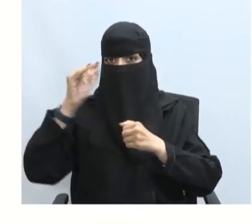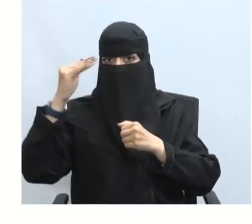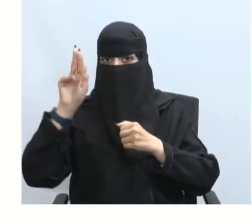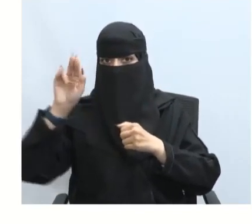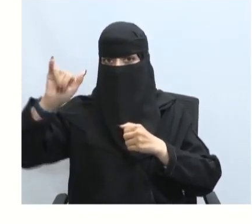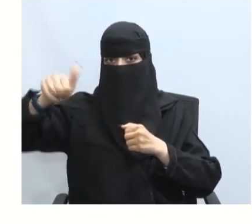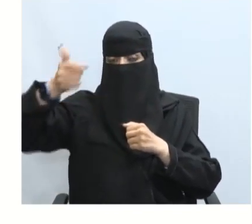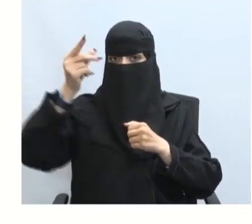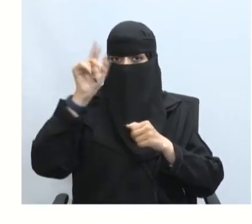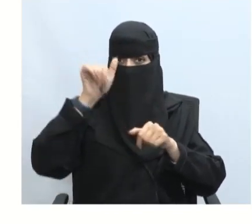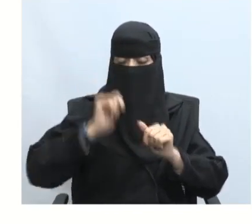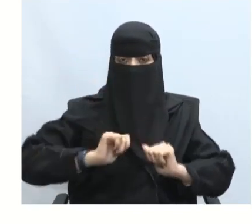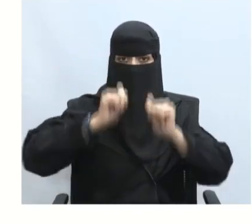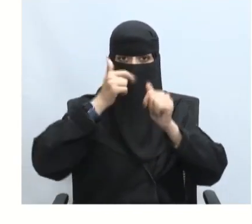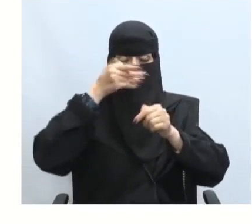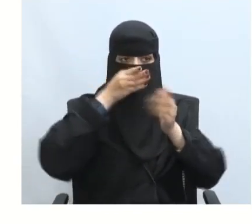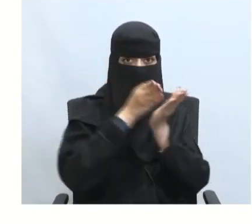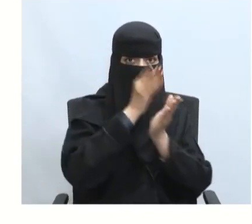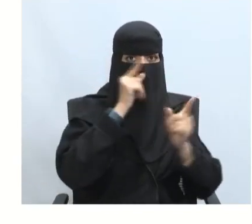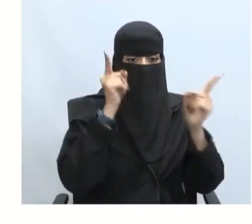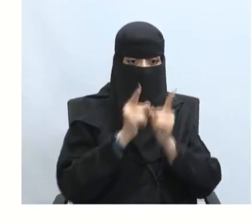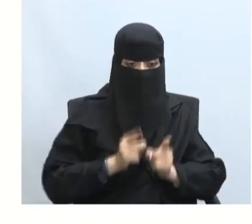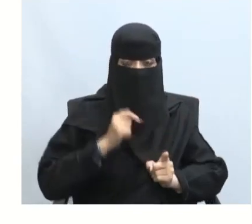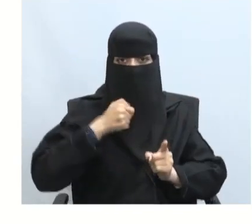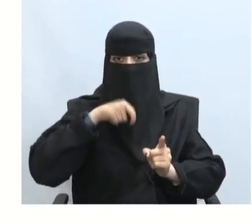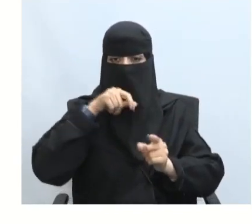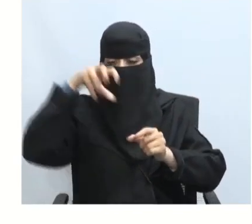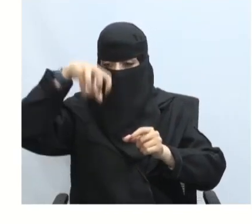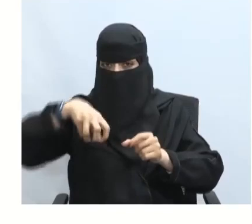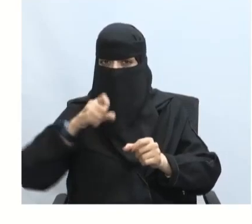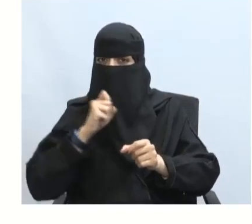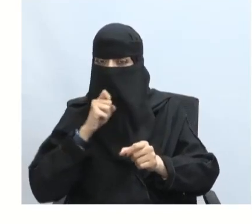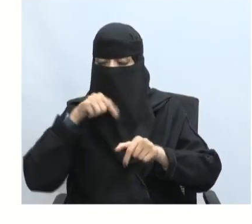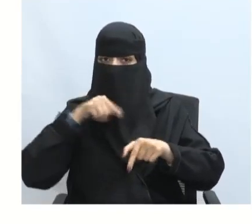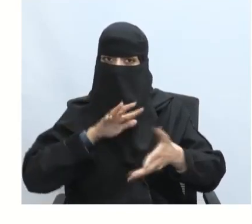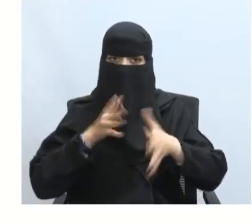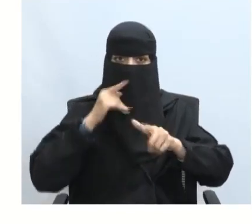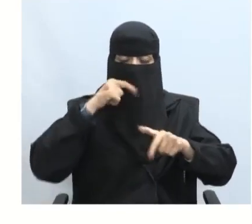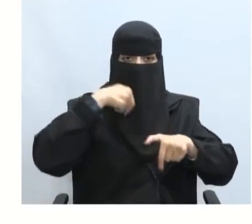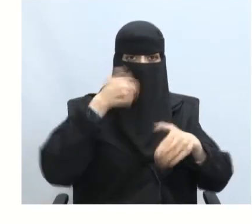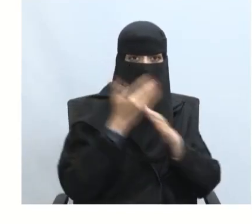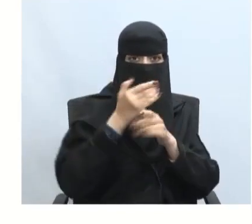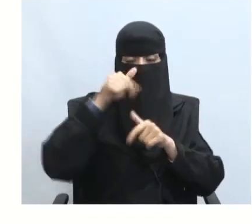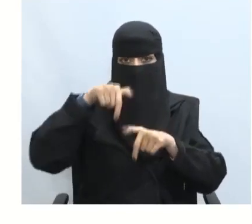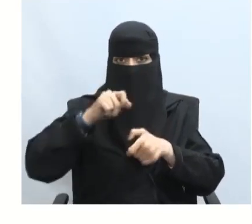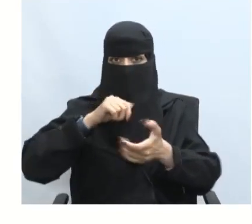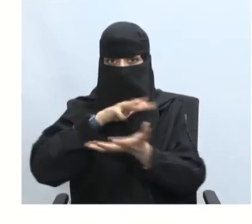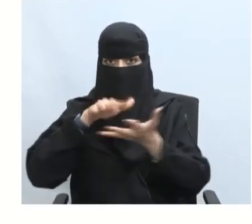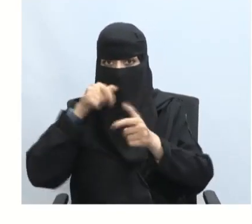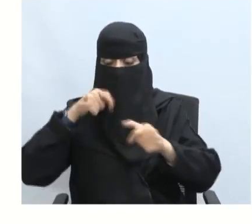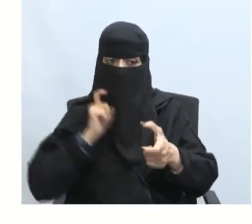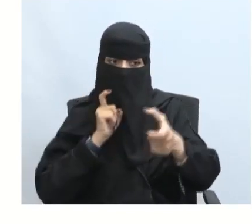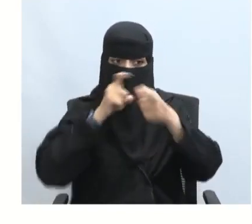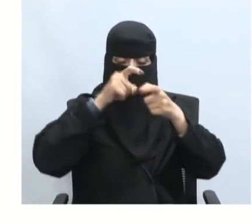الطريقة على أساس تحديد المنطقة الضعيفة التي يمكن لعوامل الأزمات اختراقها